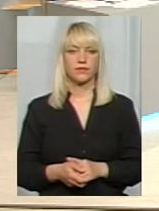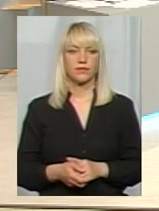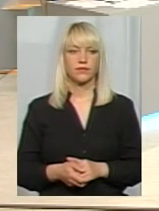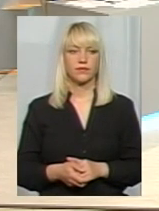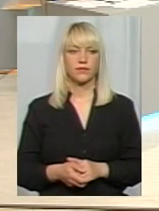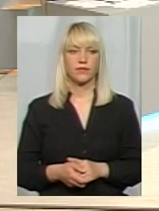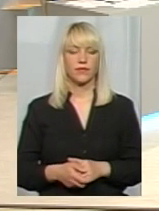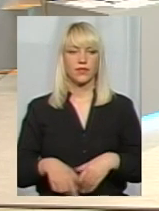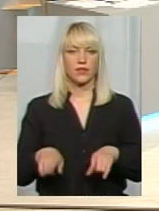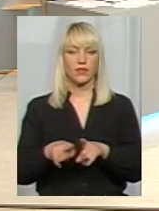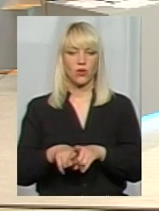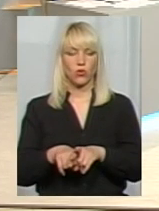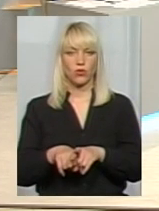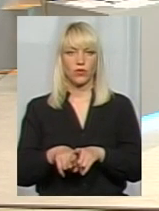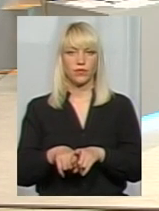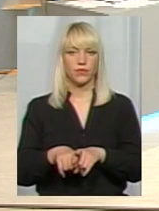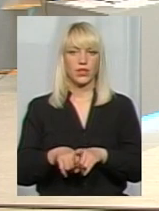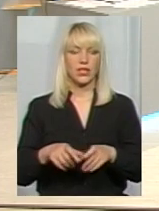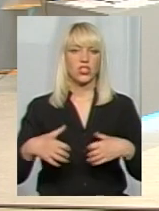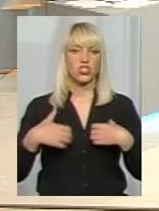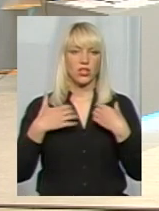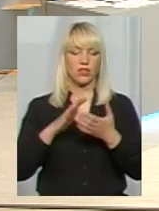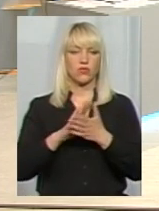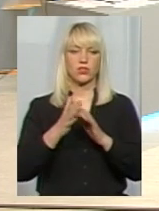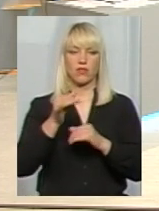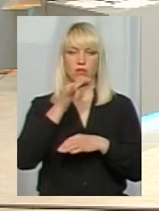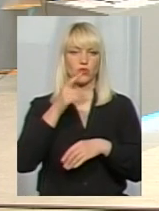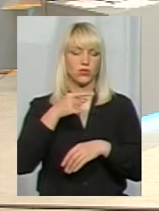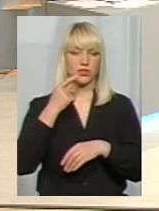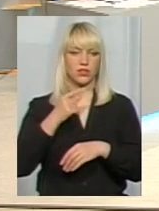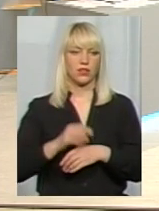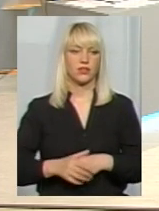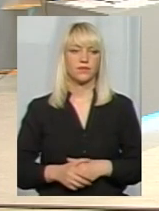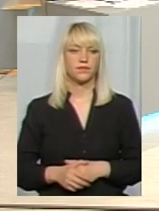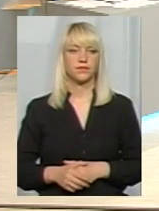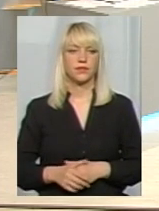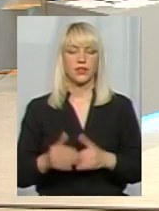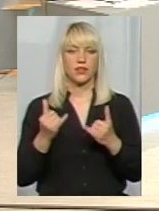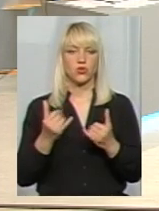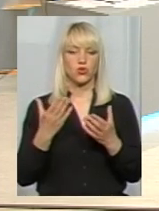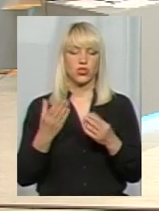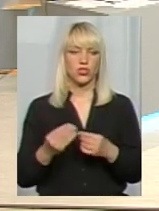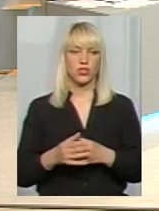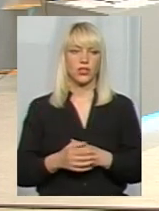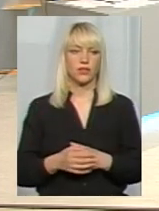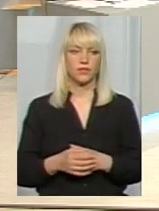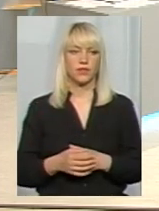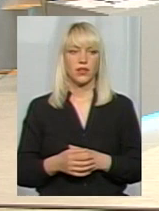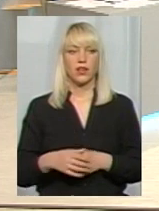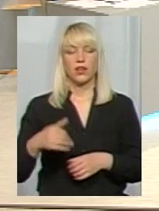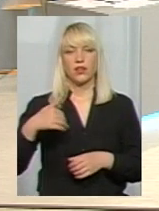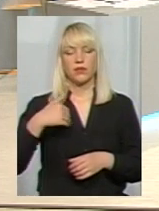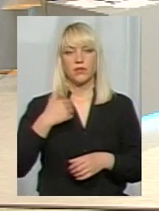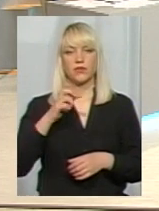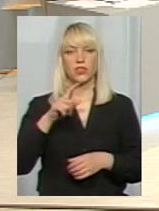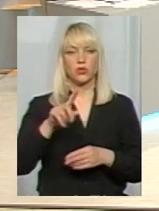І такого вкрай жахливого стану я не можу сказати зараз на сьогоднішній день, що в тому чи іншому таборі. Пані Тетяна, хотіло б, щоб